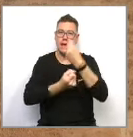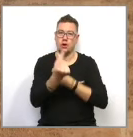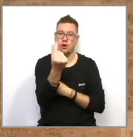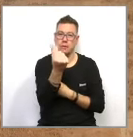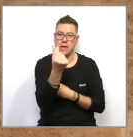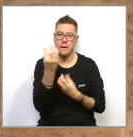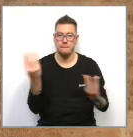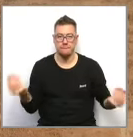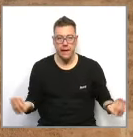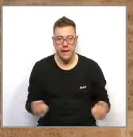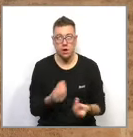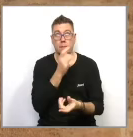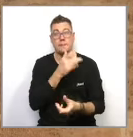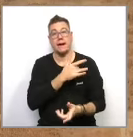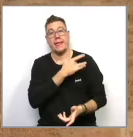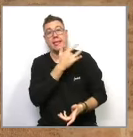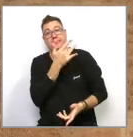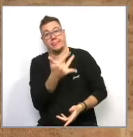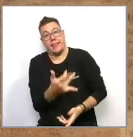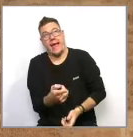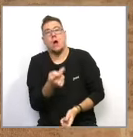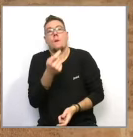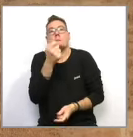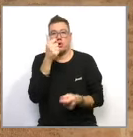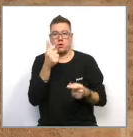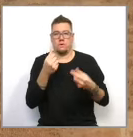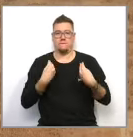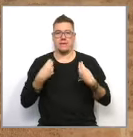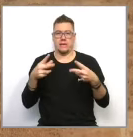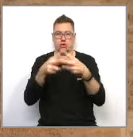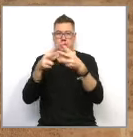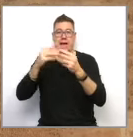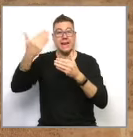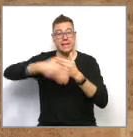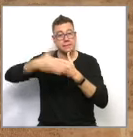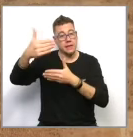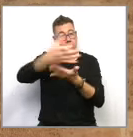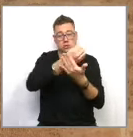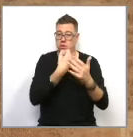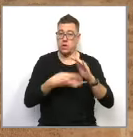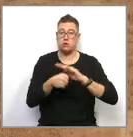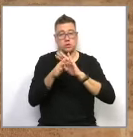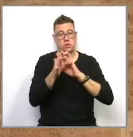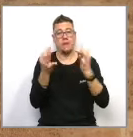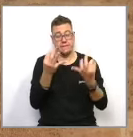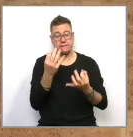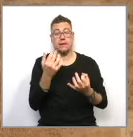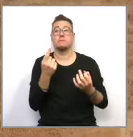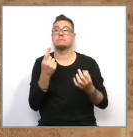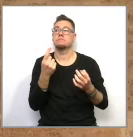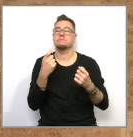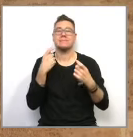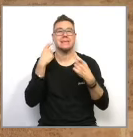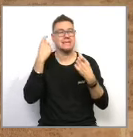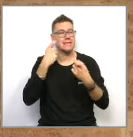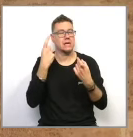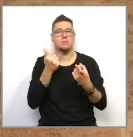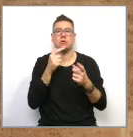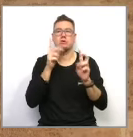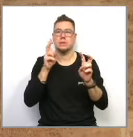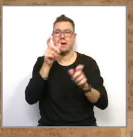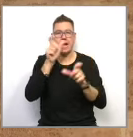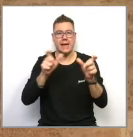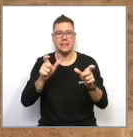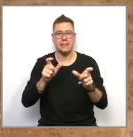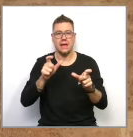permetre un poc més la vida social en totes les limitacions necessàries i alçar, en definitiva, també l'ànim